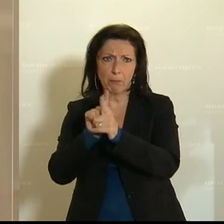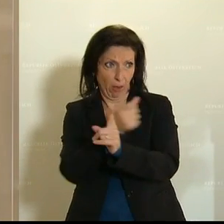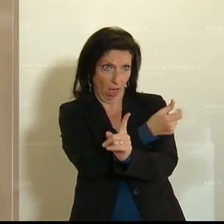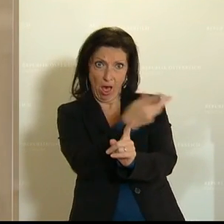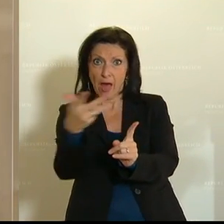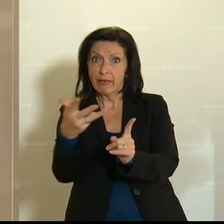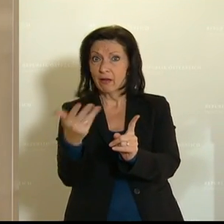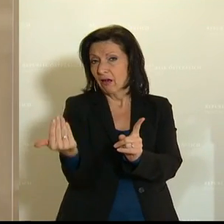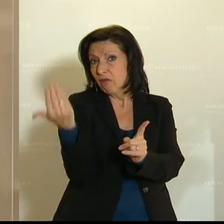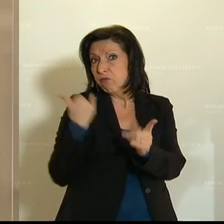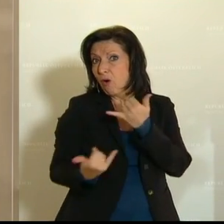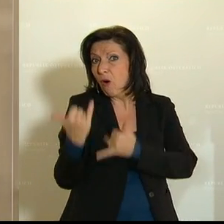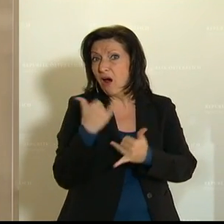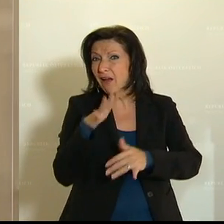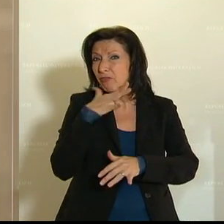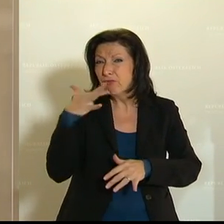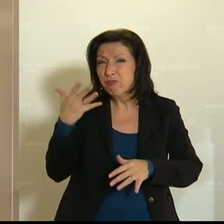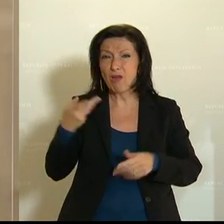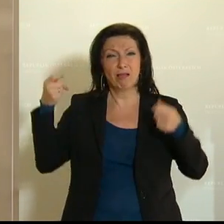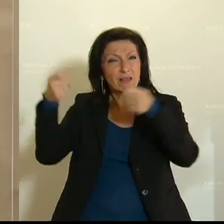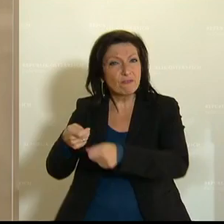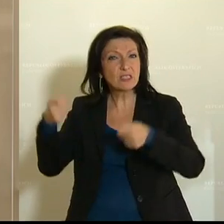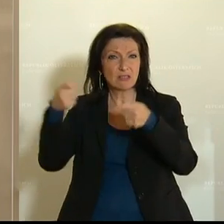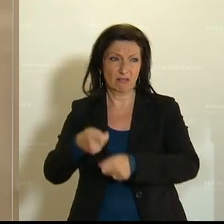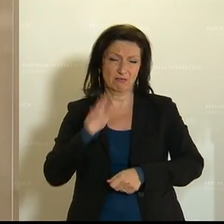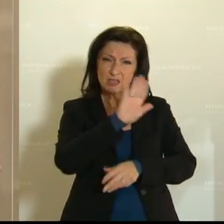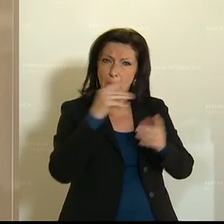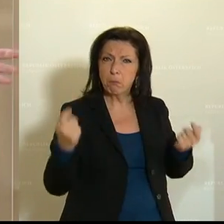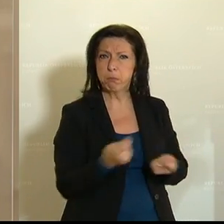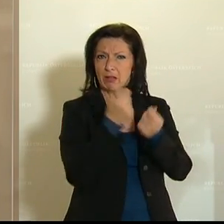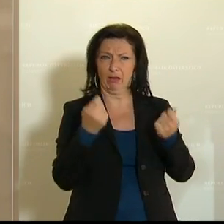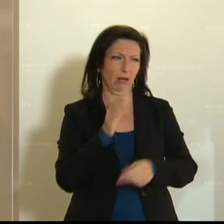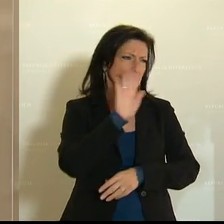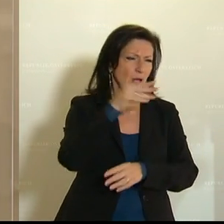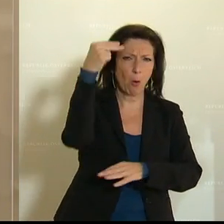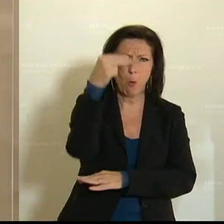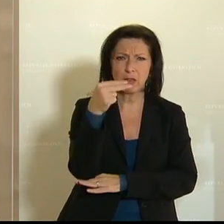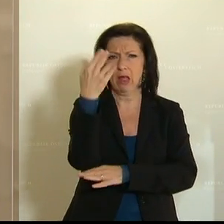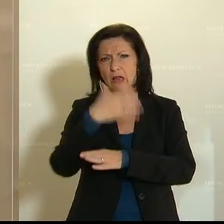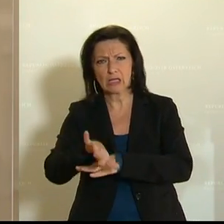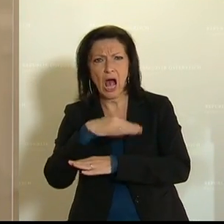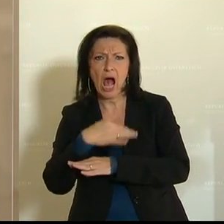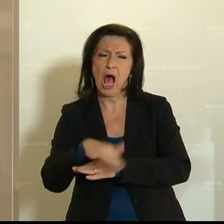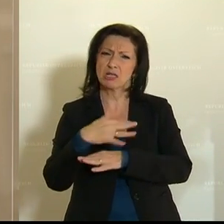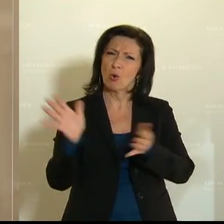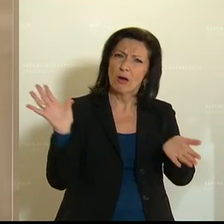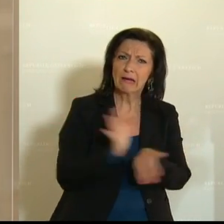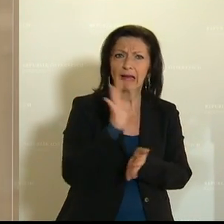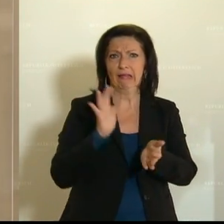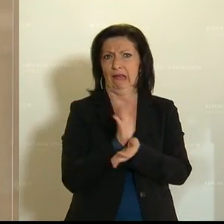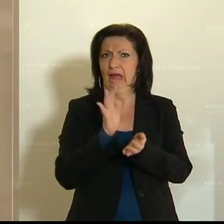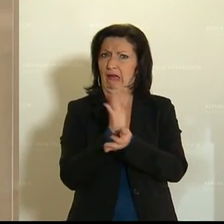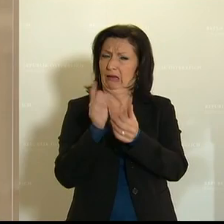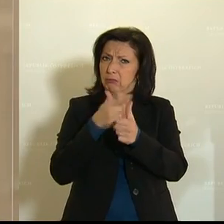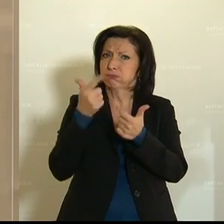Investitionen getätigt in ihre eigenen Betriebe, in ihr Hotel, in ihr Gasthaus, haben Kredite aufgenommen.